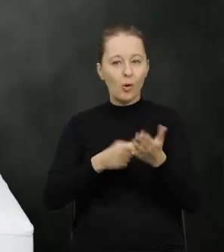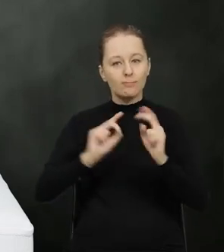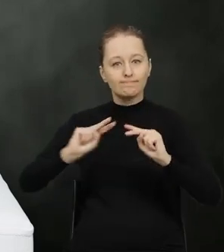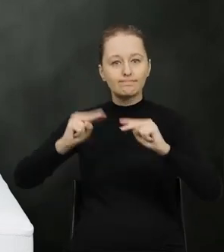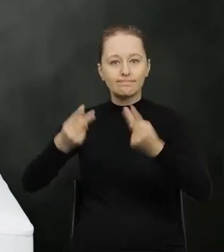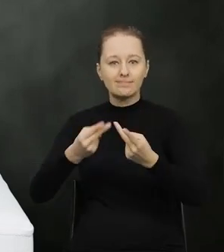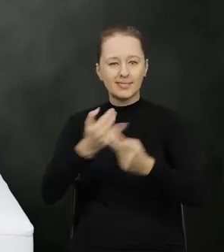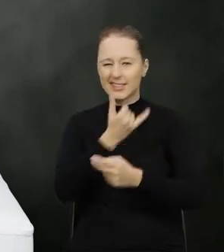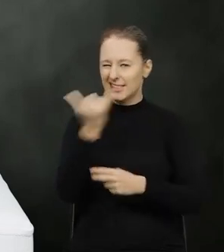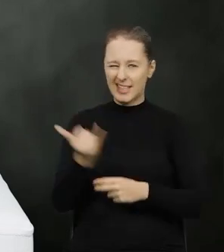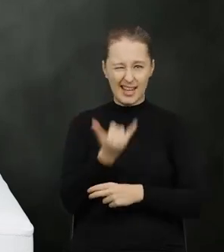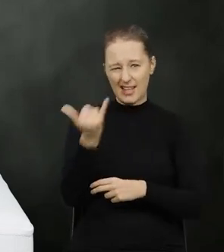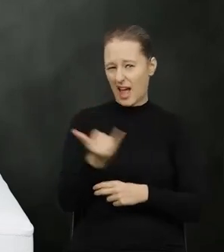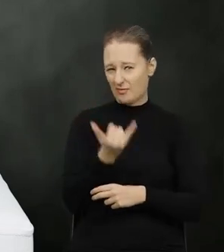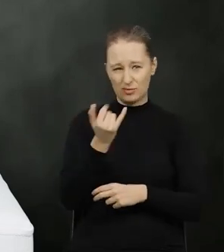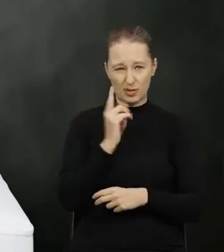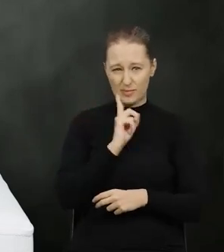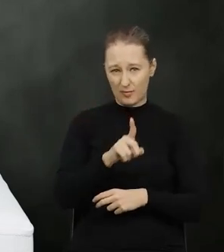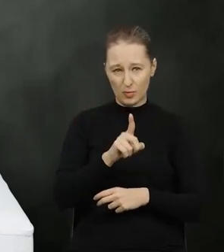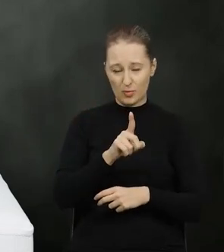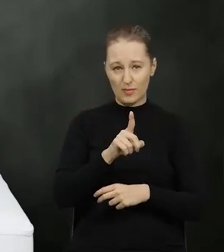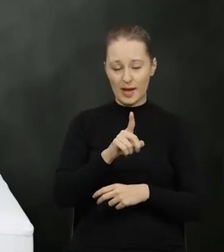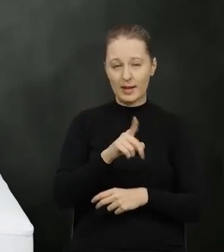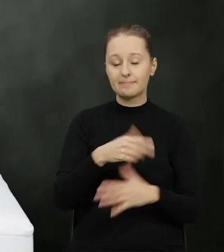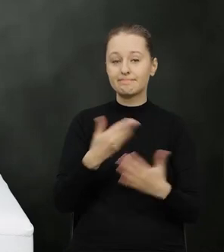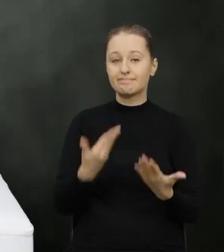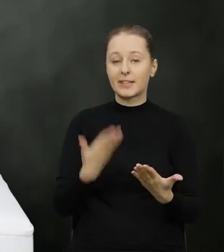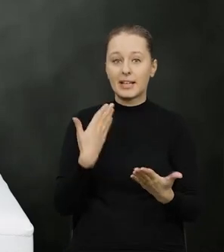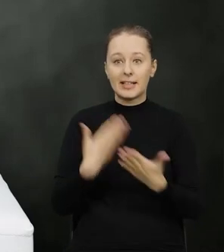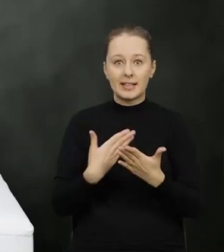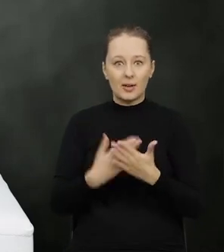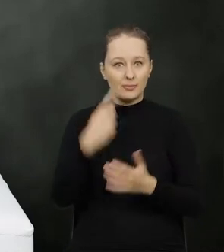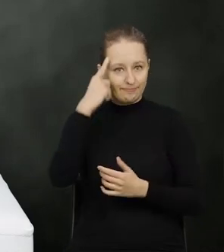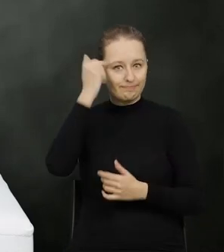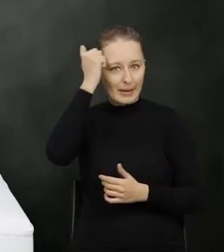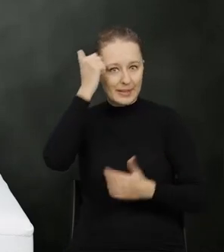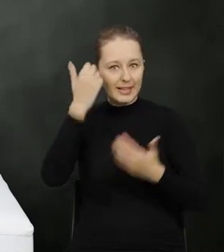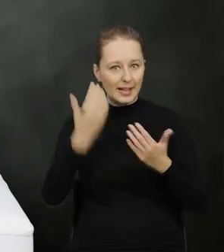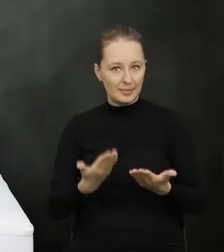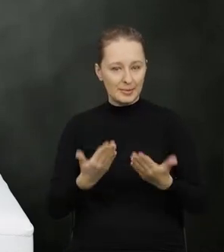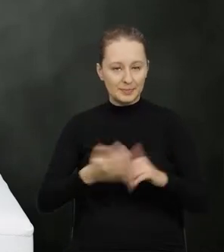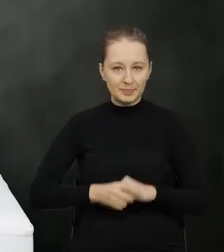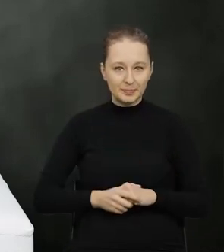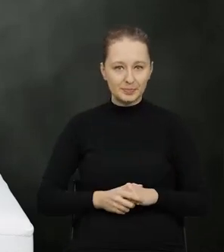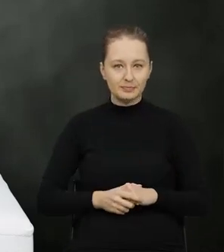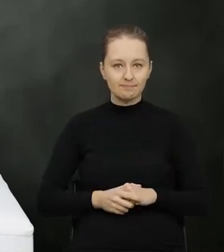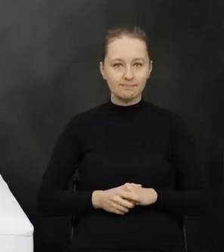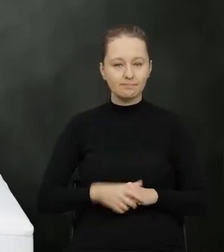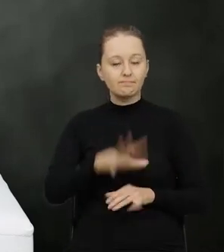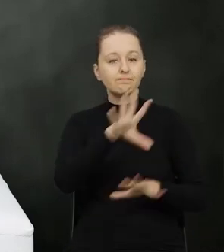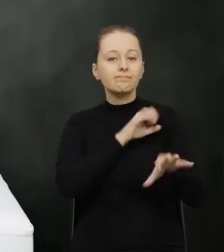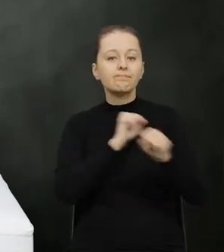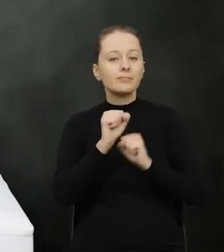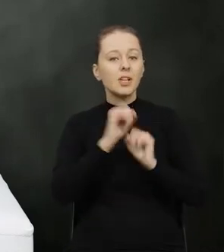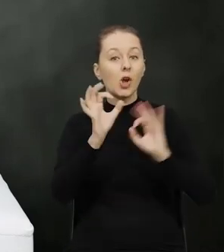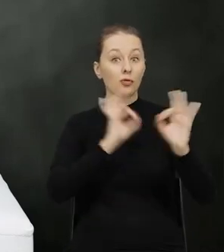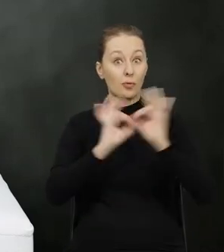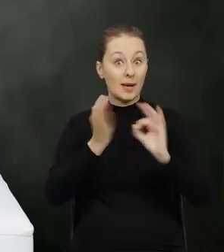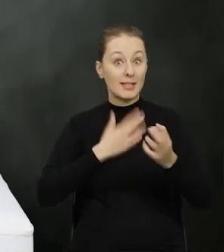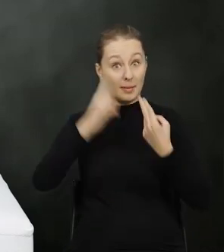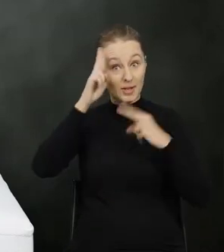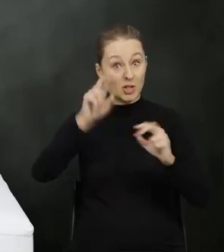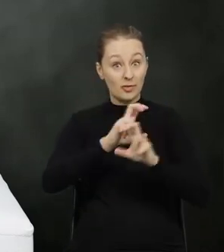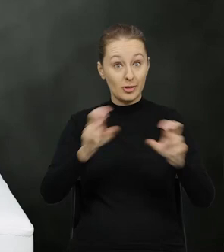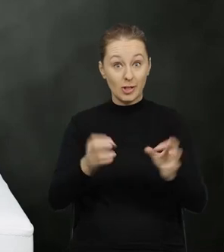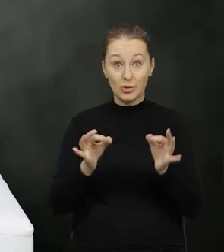przekazywane są nie zawsze prawdziwe przez media, dlatego pamiętajmy o tym, że czerpmy z tych informacji,